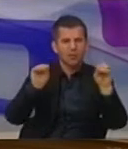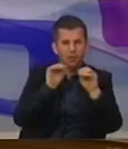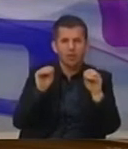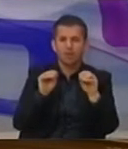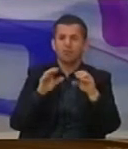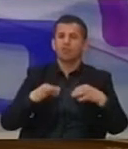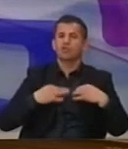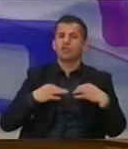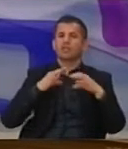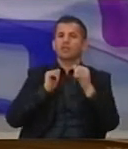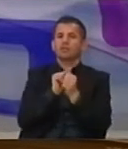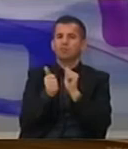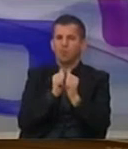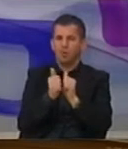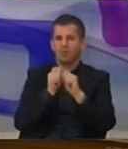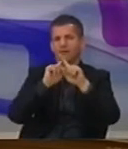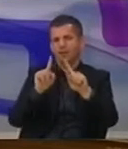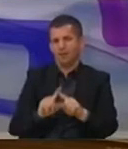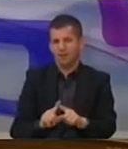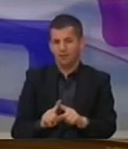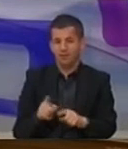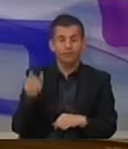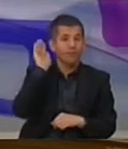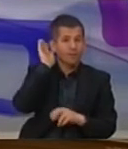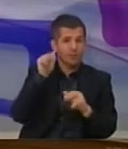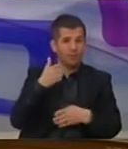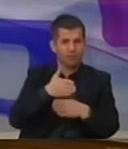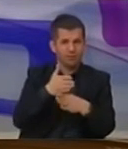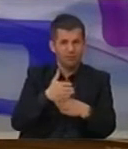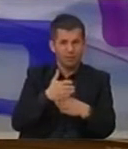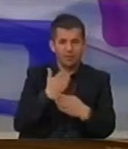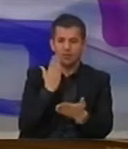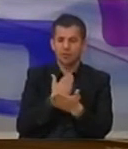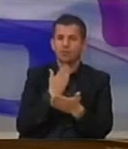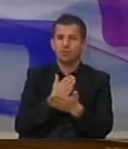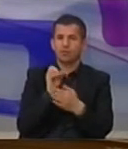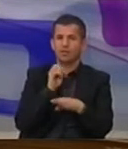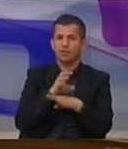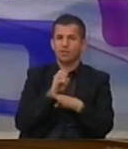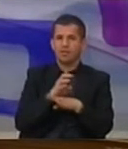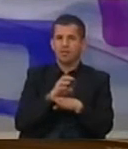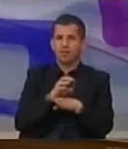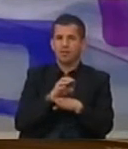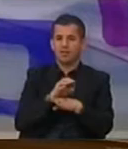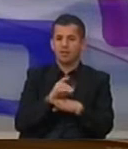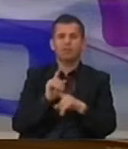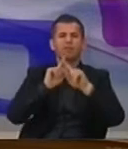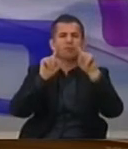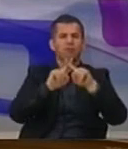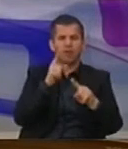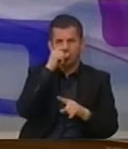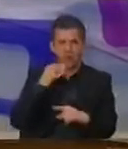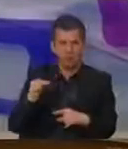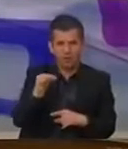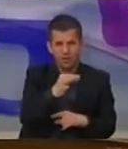shëndetit, tartit, sportit e tjërë. Ministria dhe të mështes zdo vetë me bugjet kshilin qëndror për veprem dhe kshilat lokal të